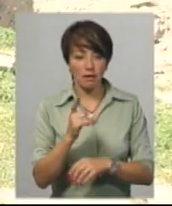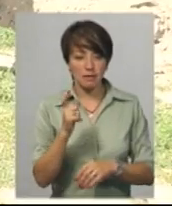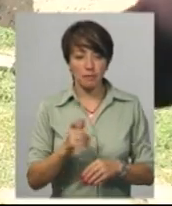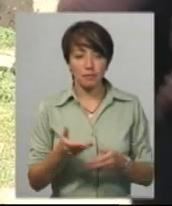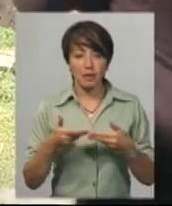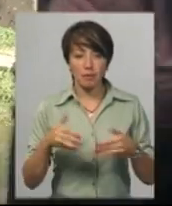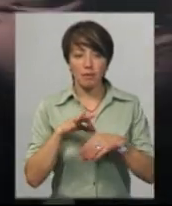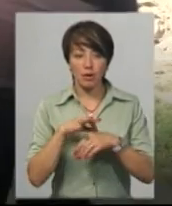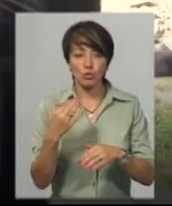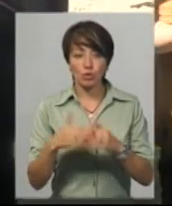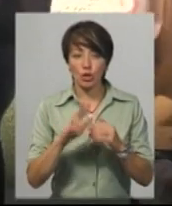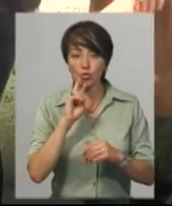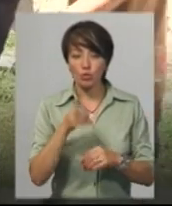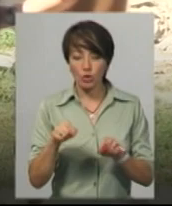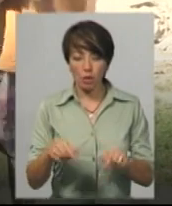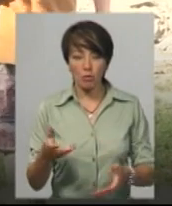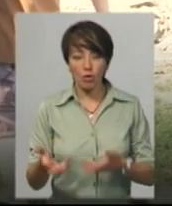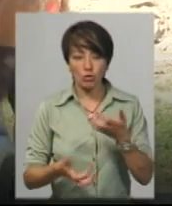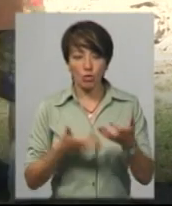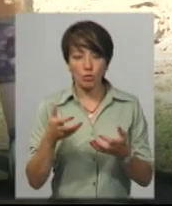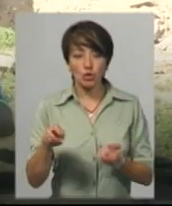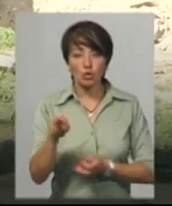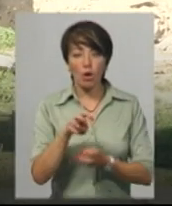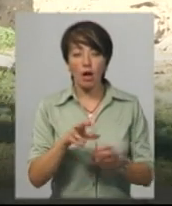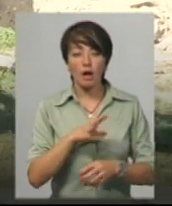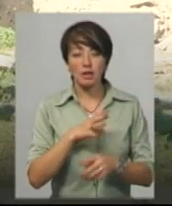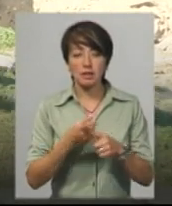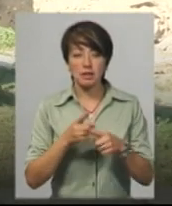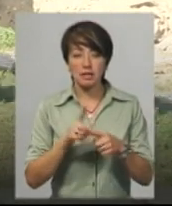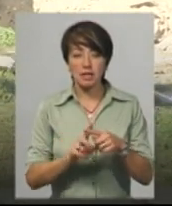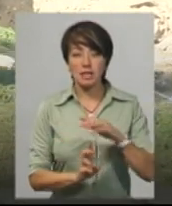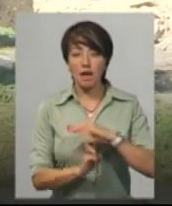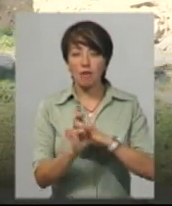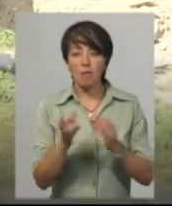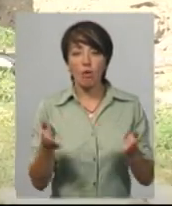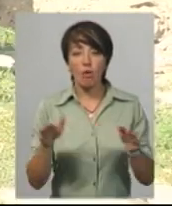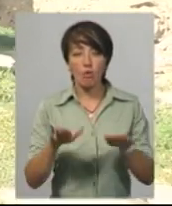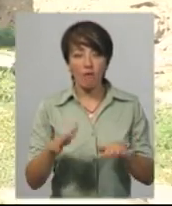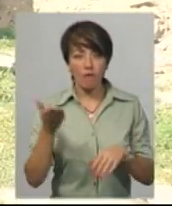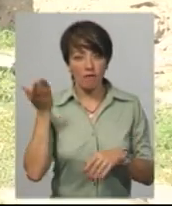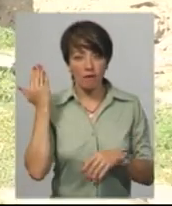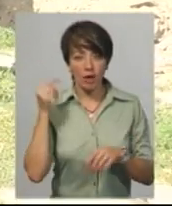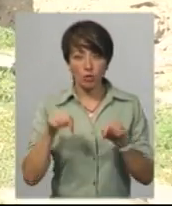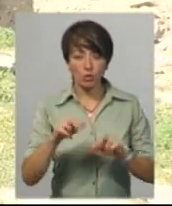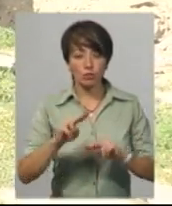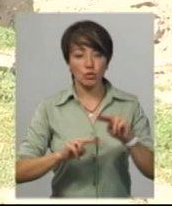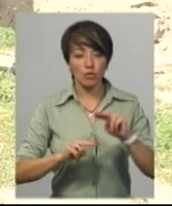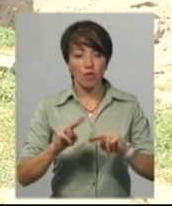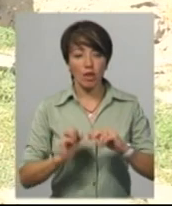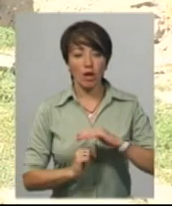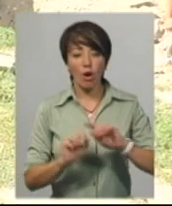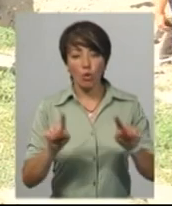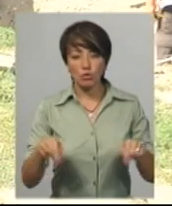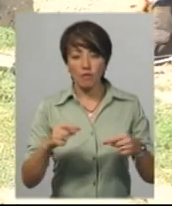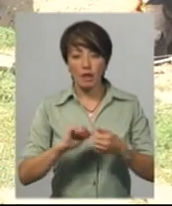вже другий рік тут розкопки, і ми шукали церкву Покрова, яку тут збудували основателі